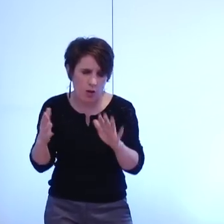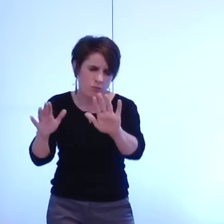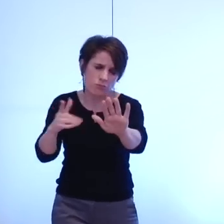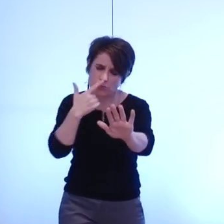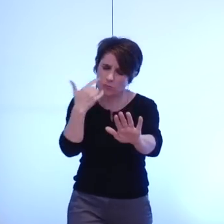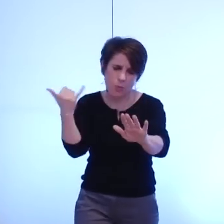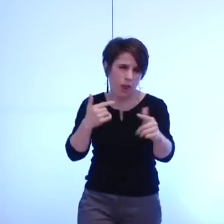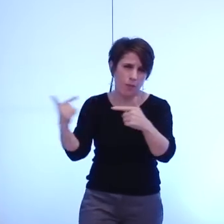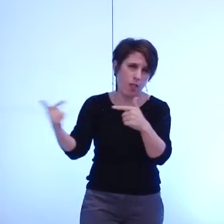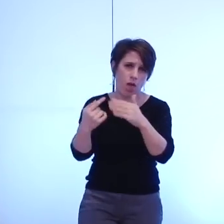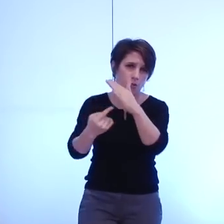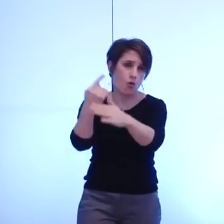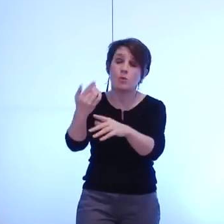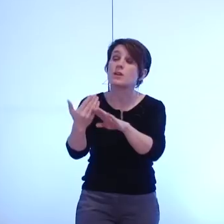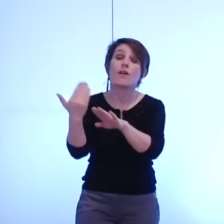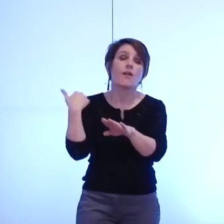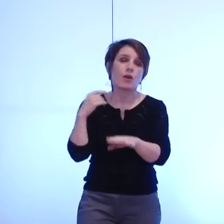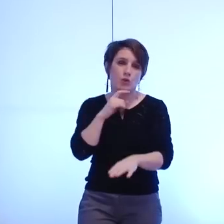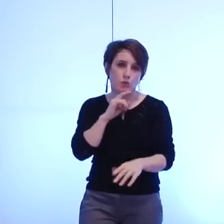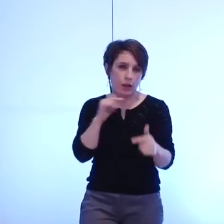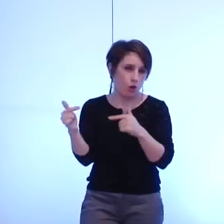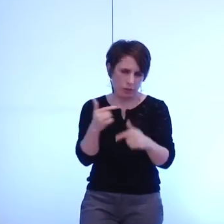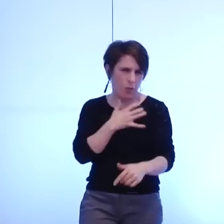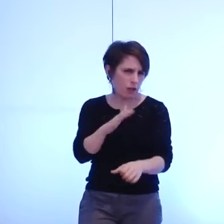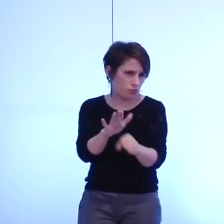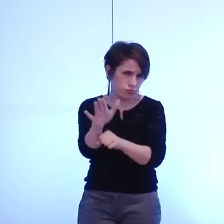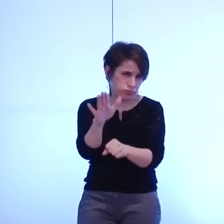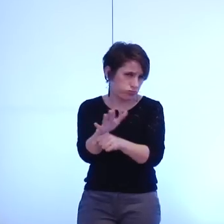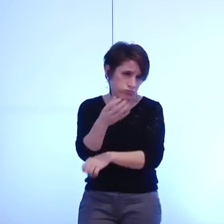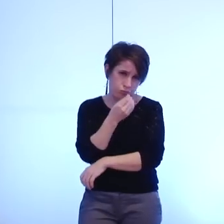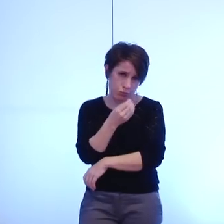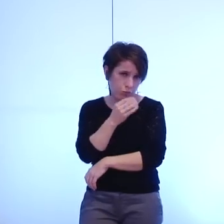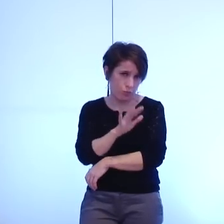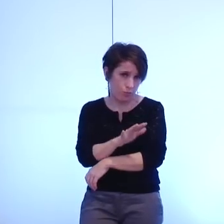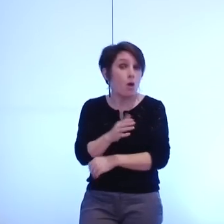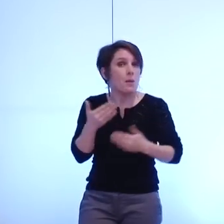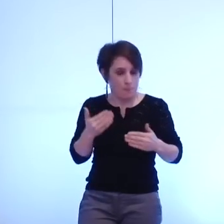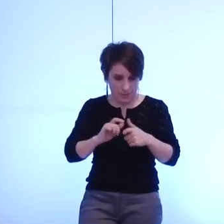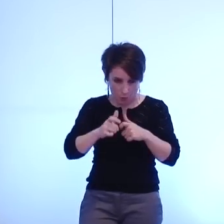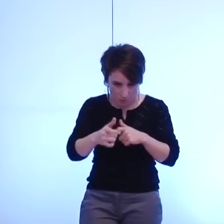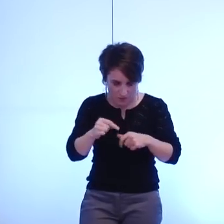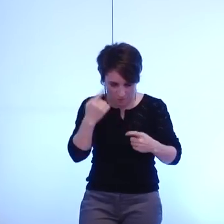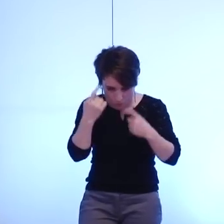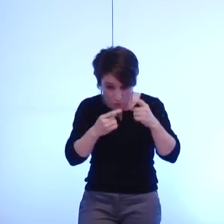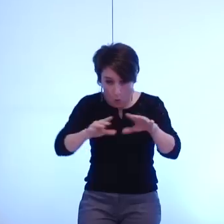assez riche précédemment et qu s'agit là désormais de savoir quelle mise en oeuvre nous donnons